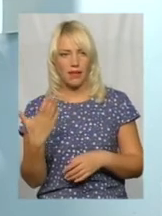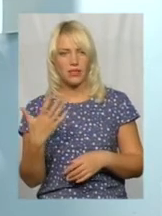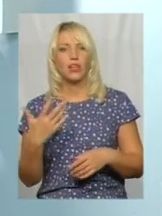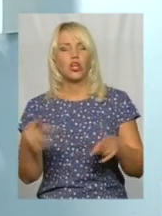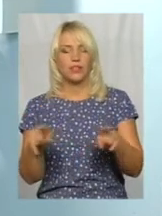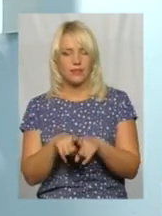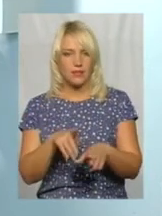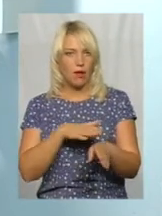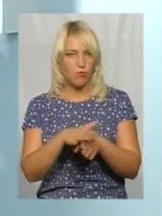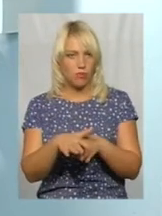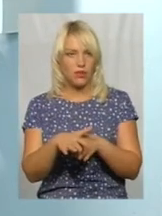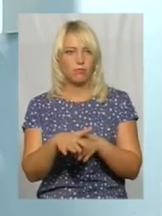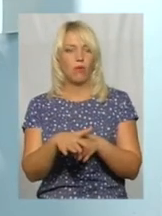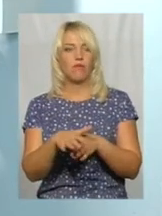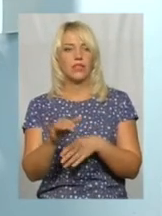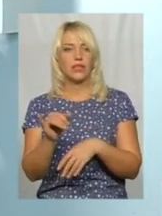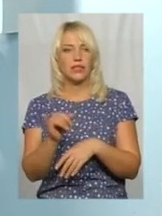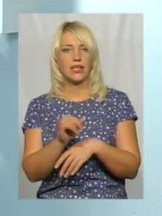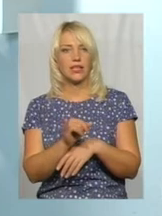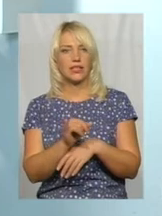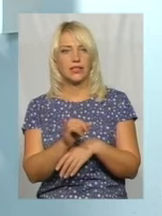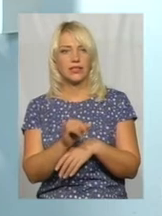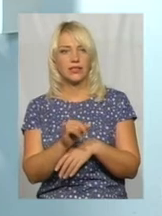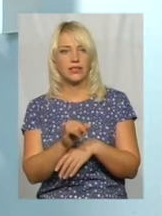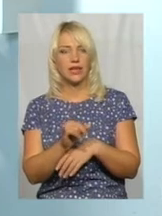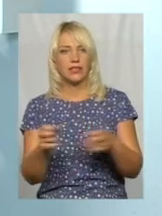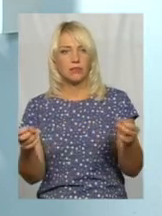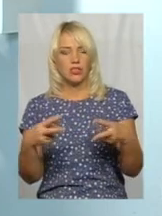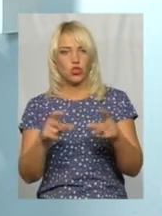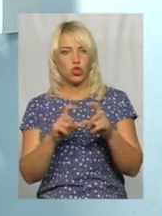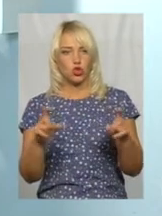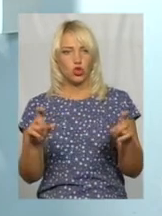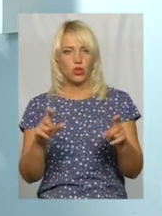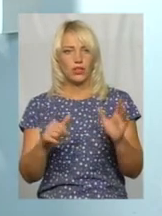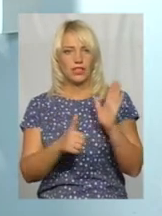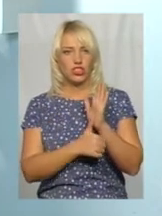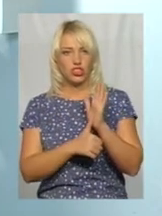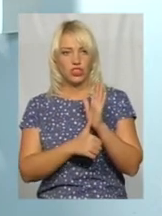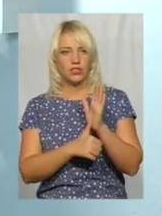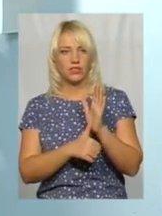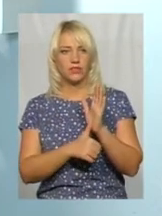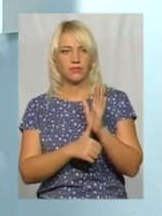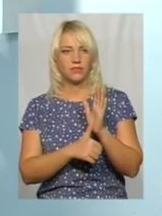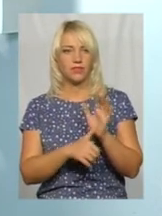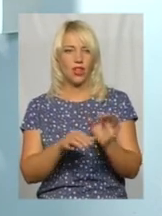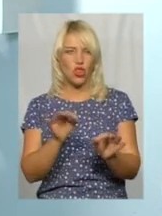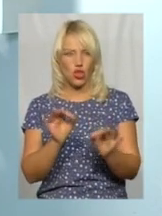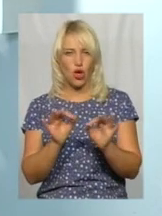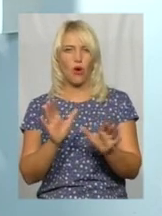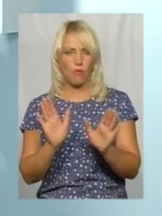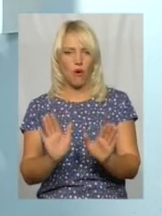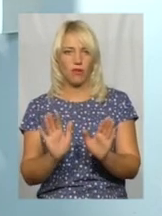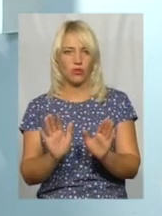але теж переповнена. І спеціалізована школа 6, так, унормовано, терпимо.